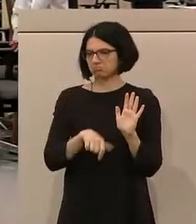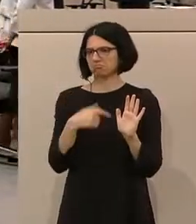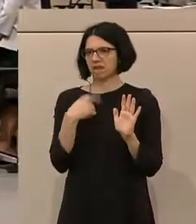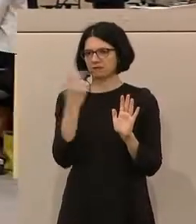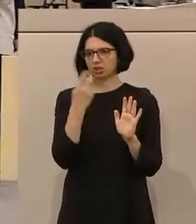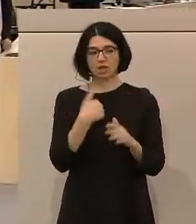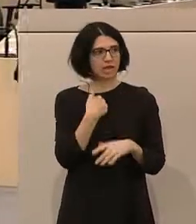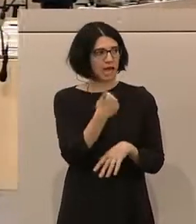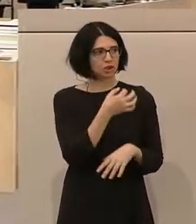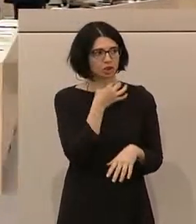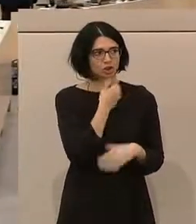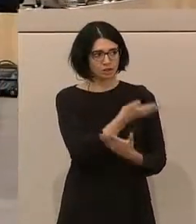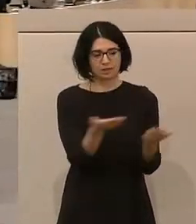Das ist Einstimmung und somit angenommen.